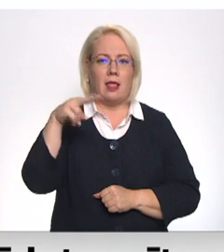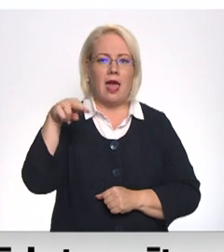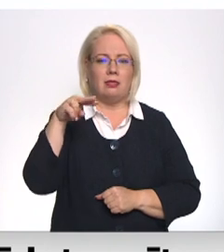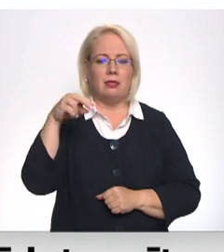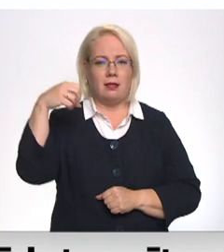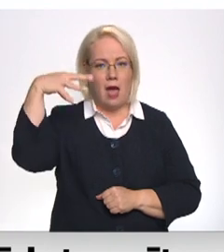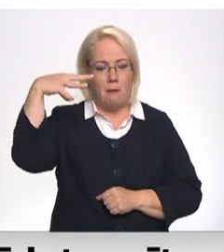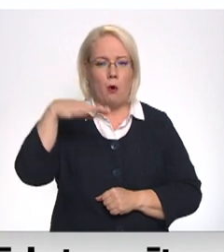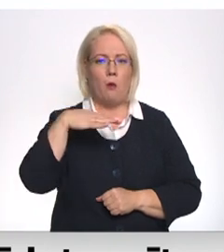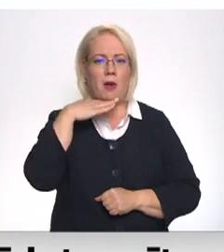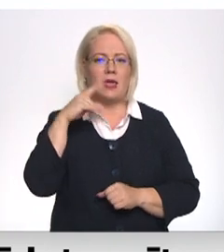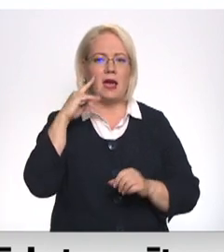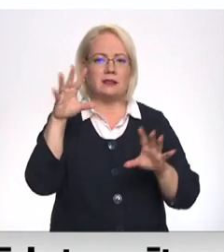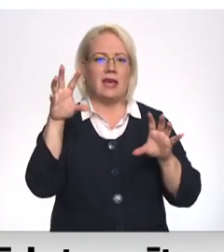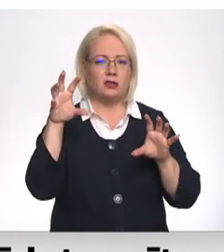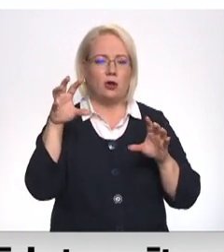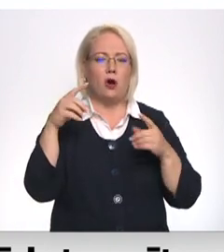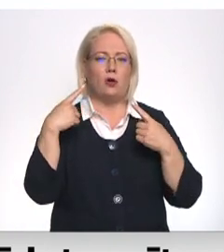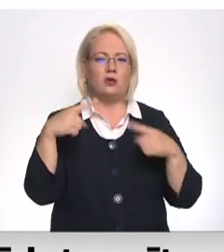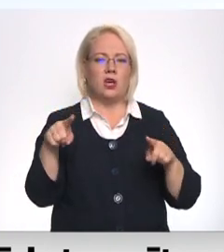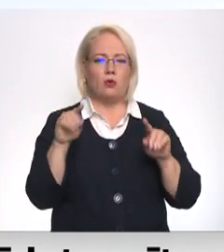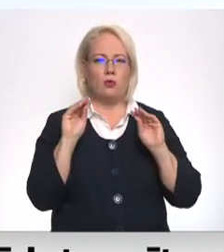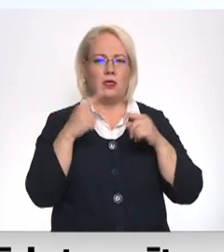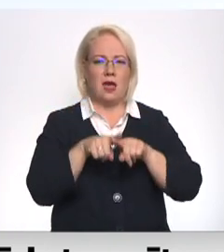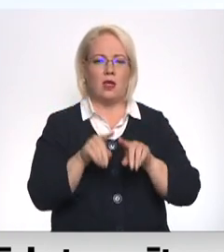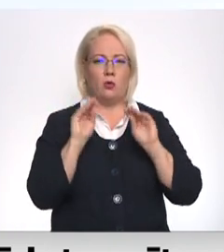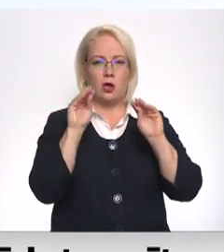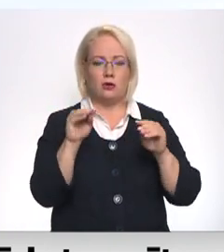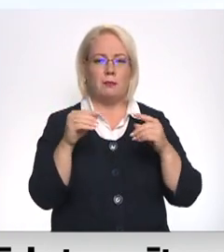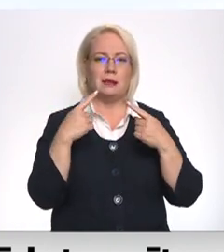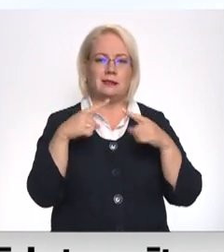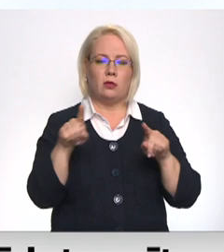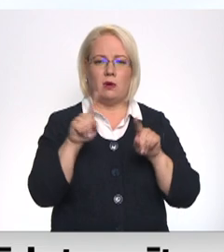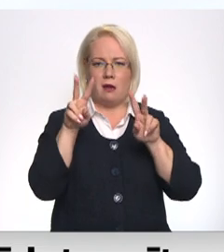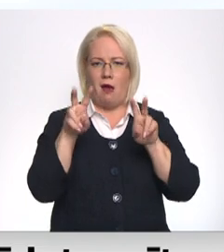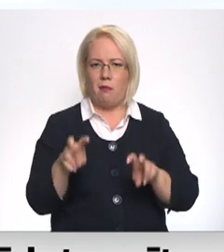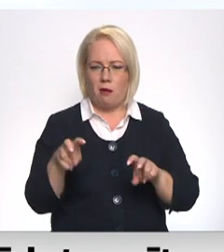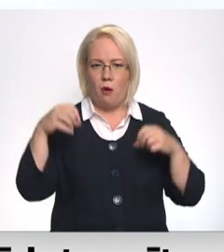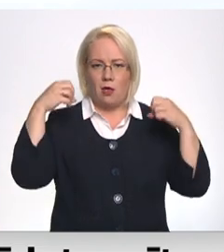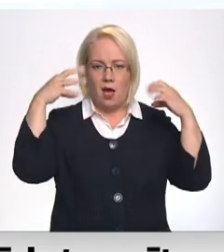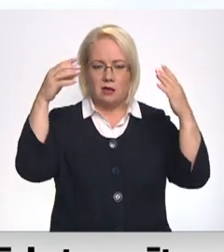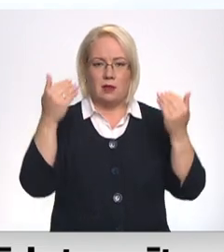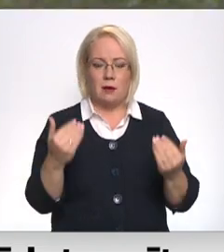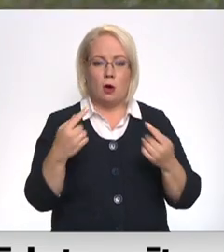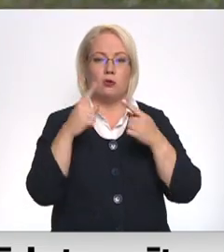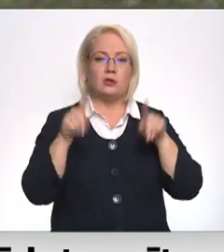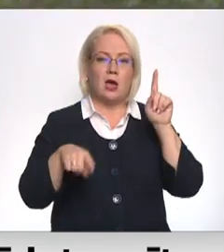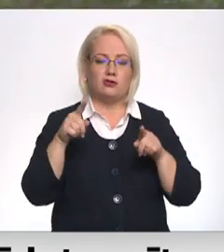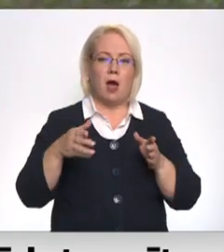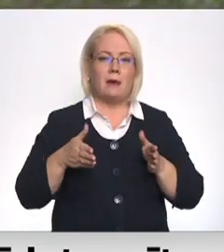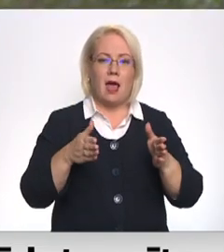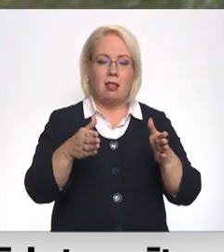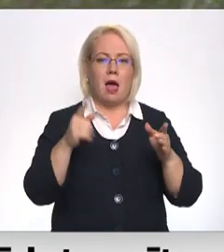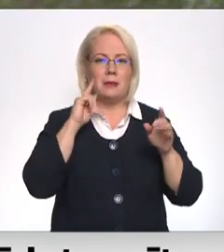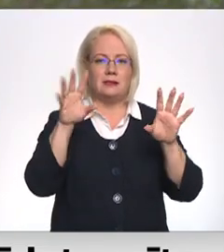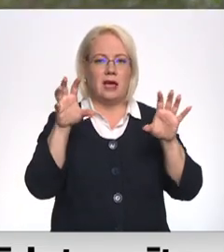sensoru un kontrolē ar ierīkošanu. Citām nepieciešams pilnībā nomēnīt pašreizējos gaismekļus. Tāpat iespējams, ka uz citām ielām sensoru darbību